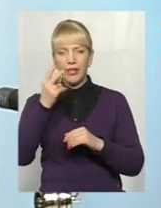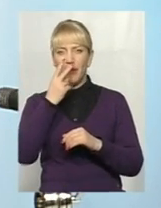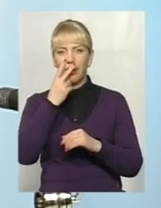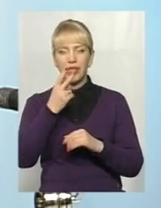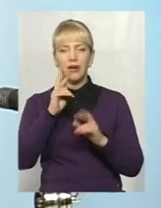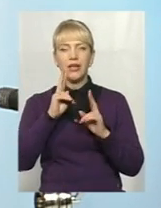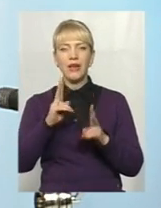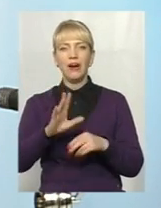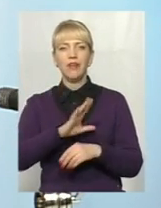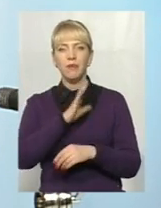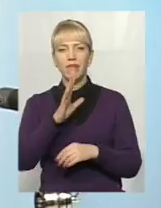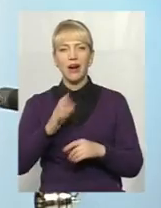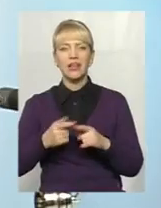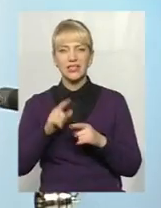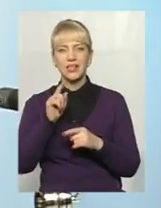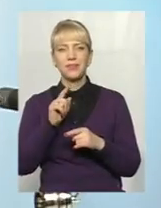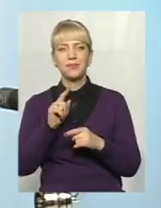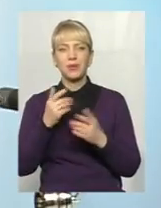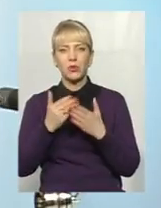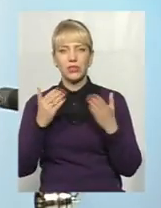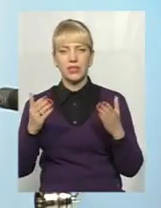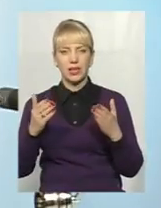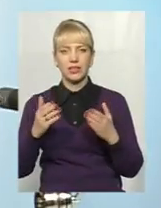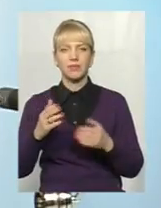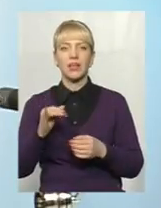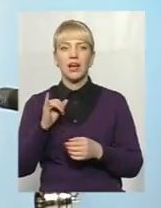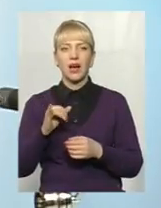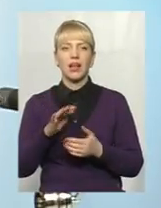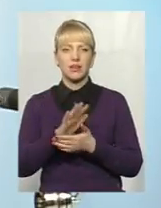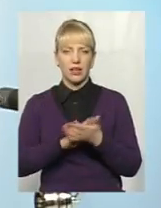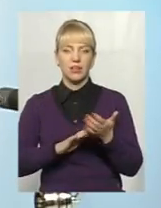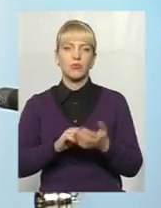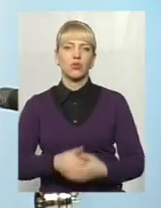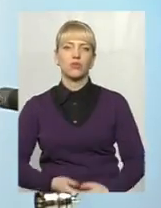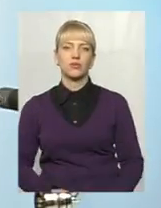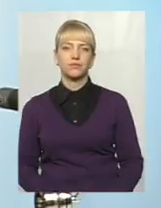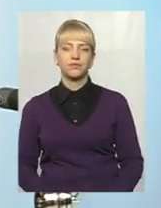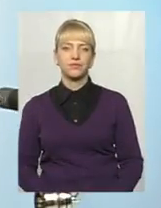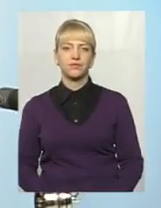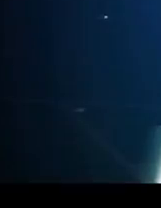як відбувалася ніч у музеї в Межибіжі, а далі ми продовжимо розмову.